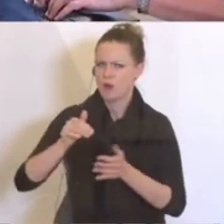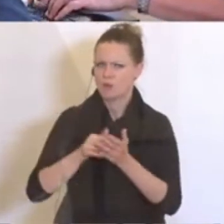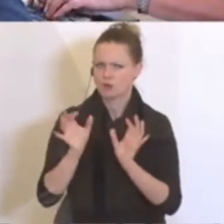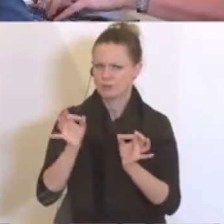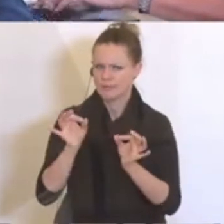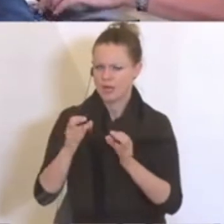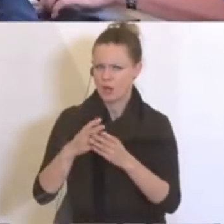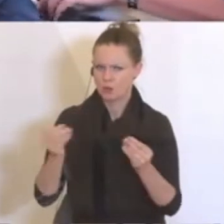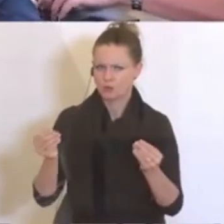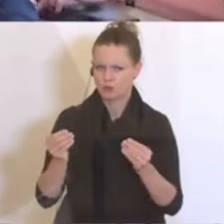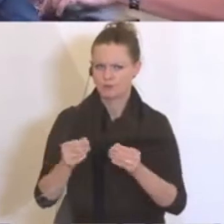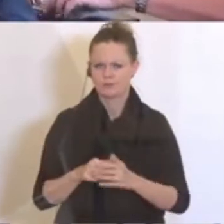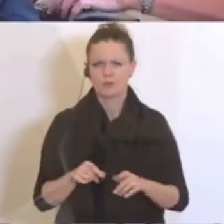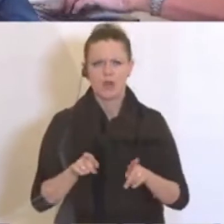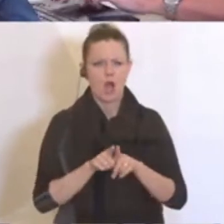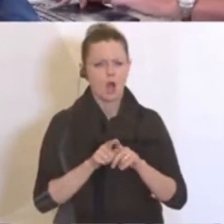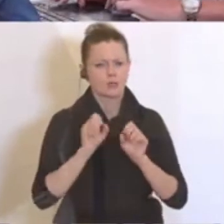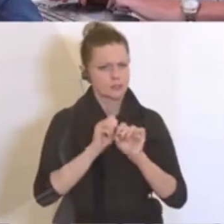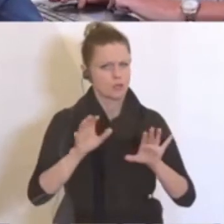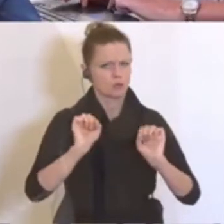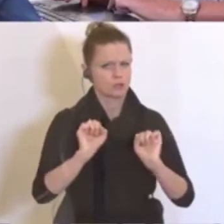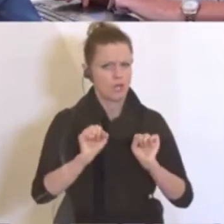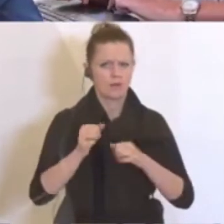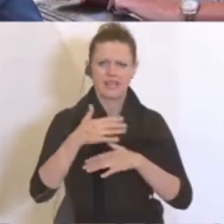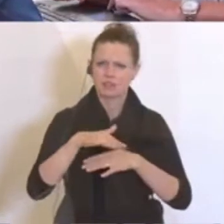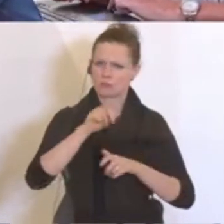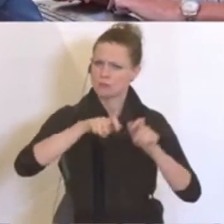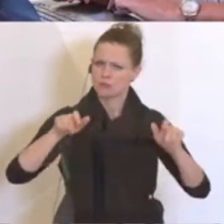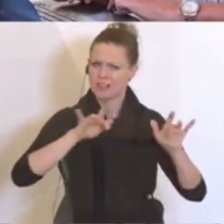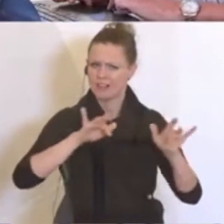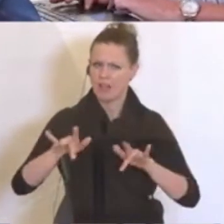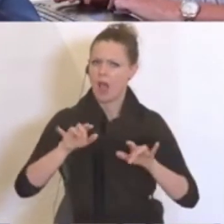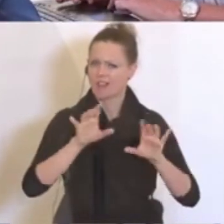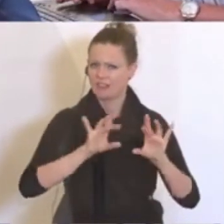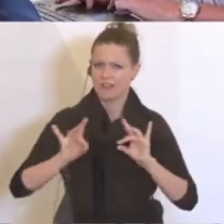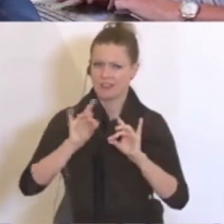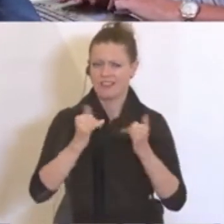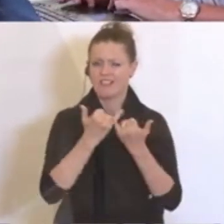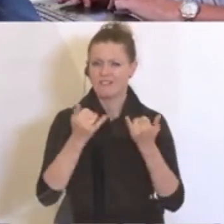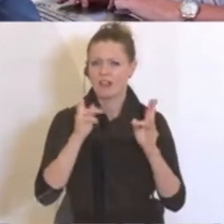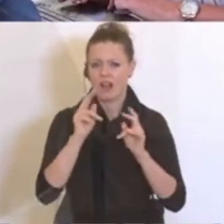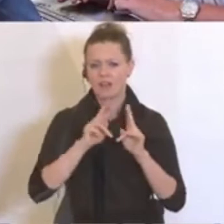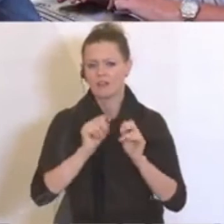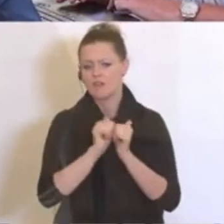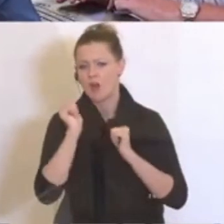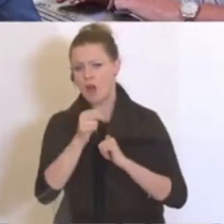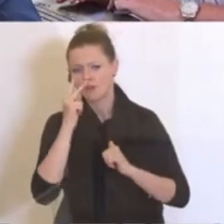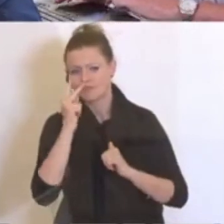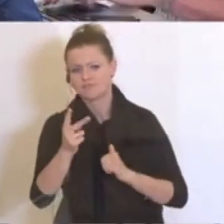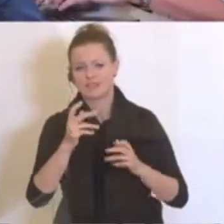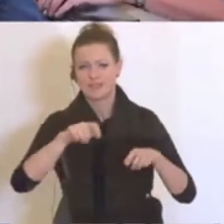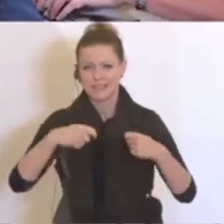haben wir auch in der Sendung immer wieder Gastronomen, die in dem Bereich tätig sind. Welche Perspektiven kann man denen geben? Vielleicht kann man spezielle Lösungen